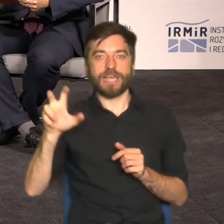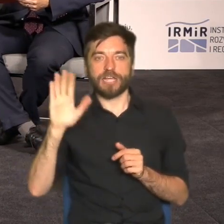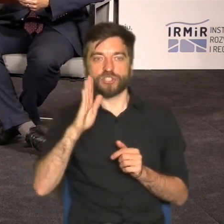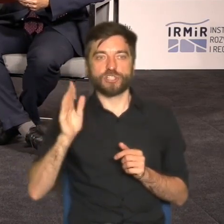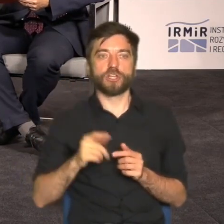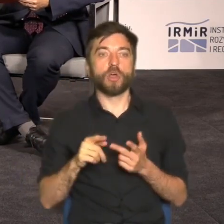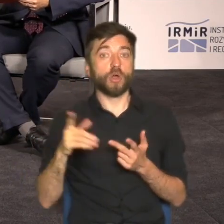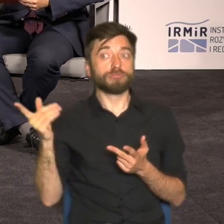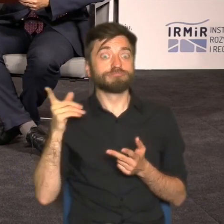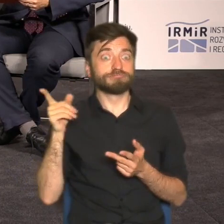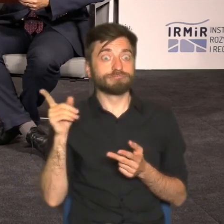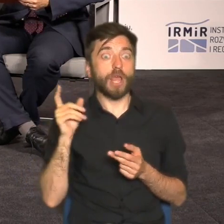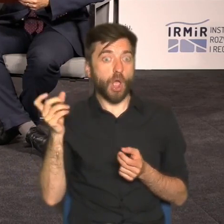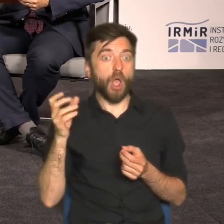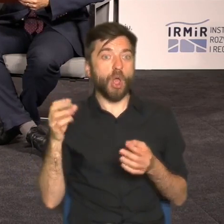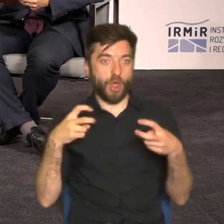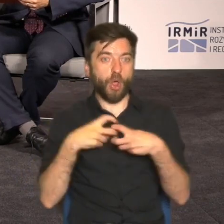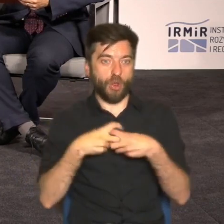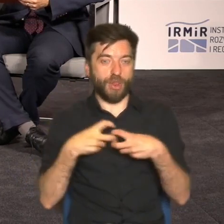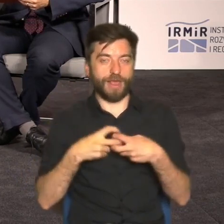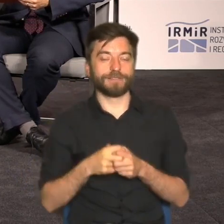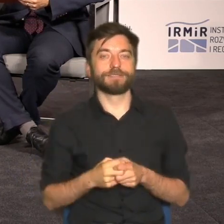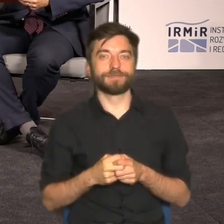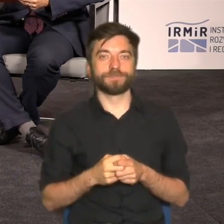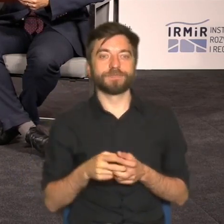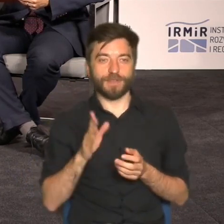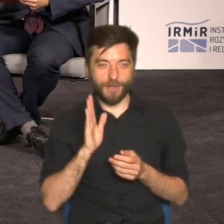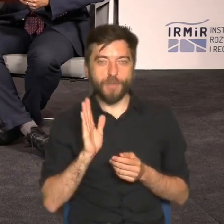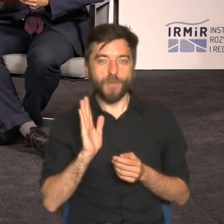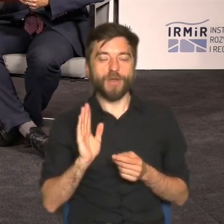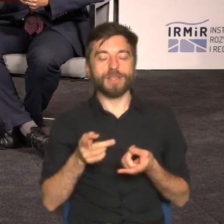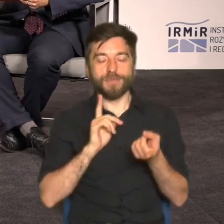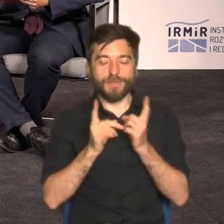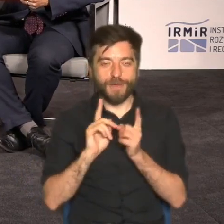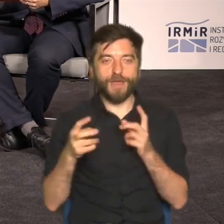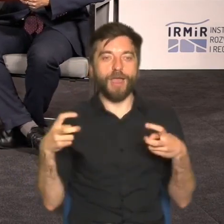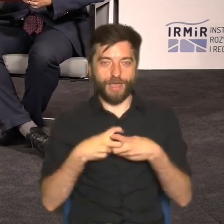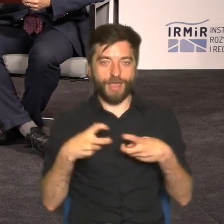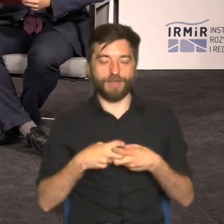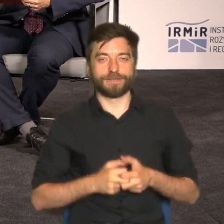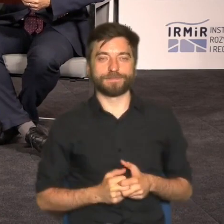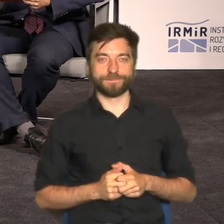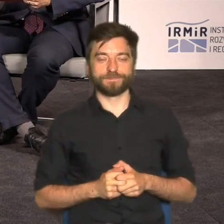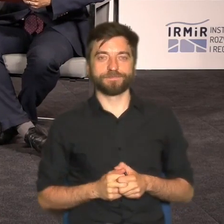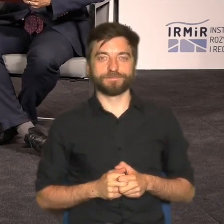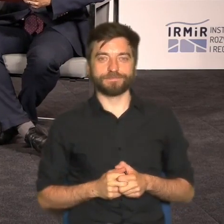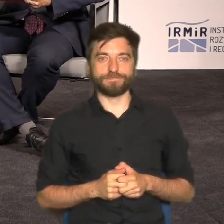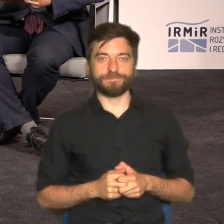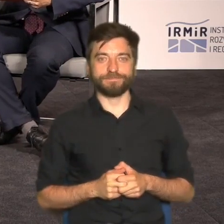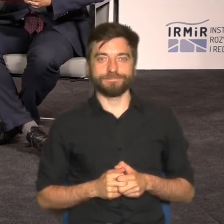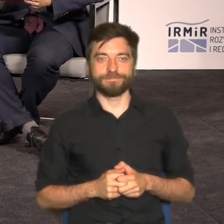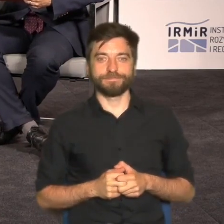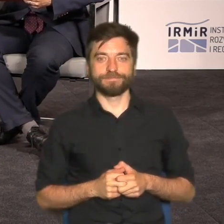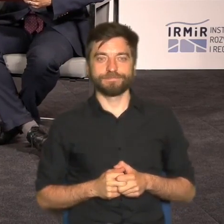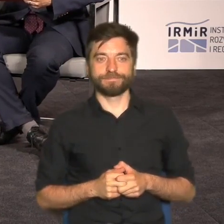online i będzie się z nami porozumiewał za pośrednictwem sieci komputerowej.